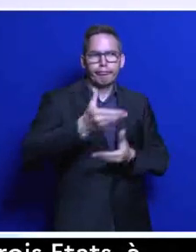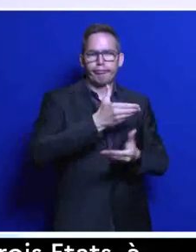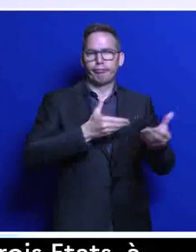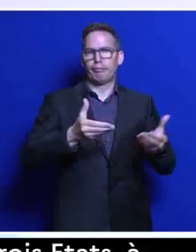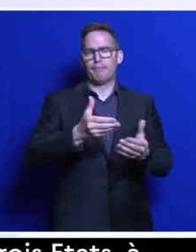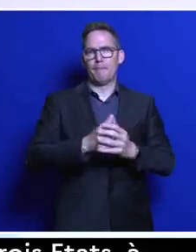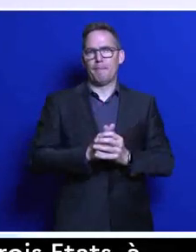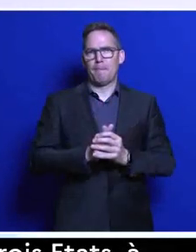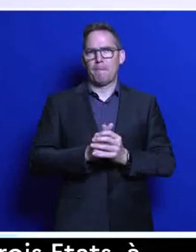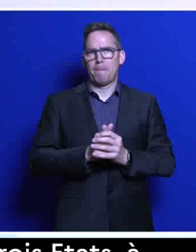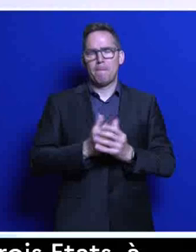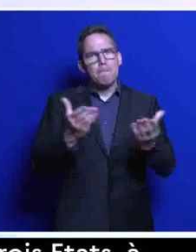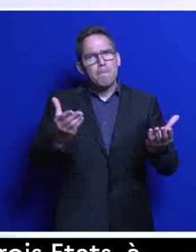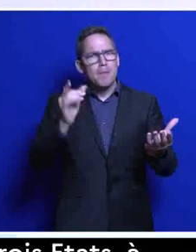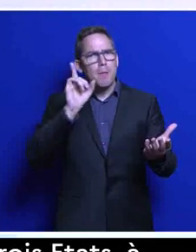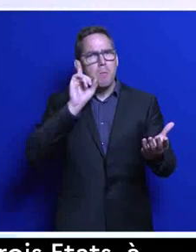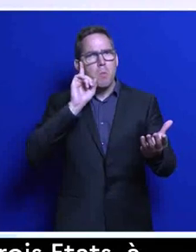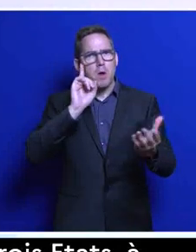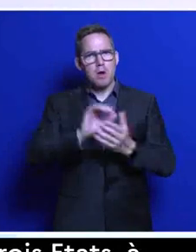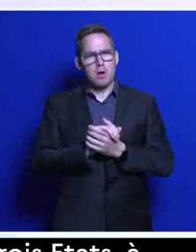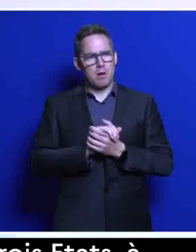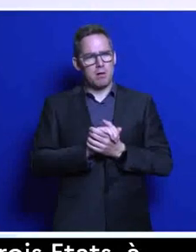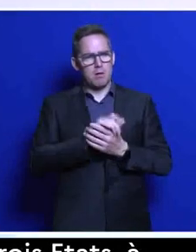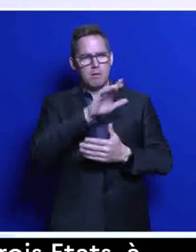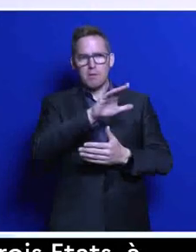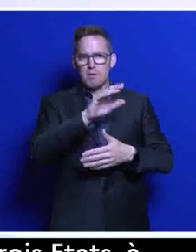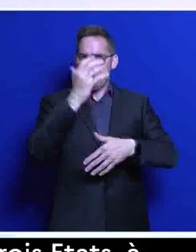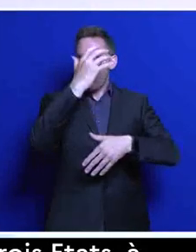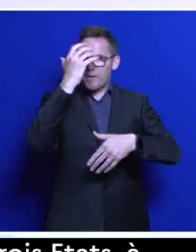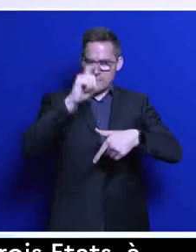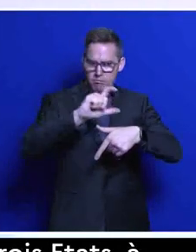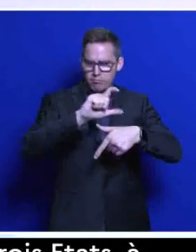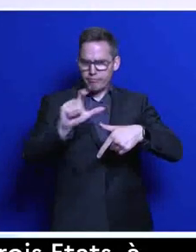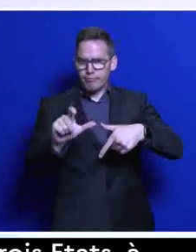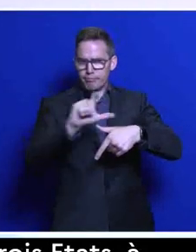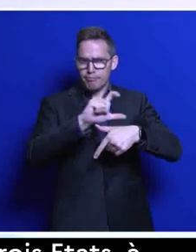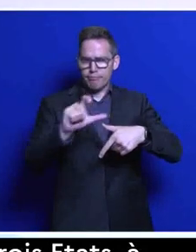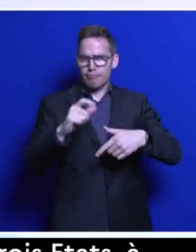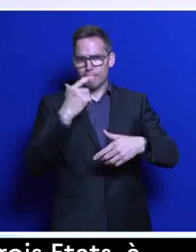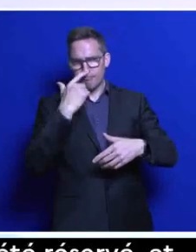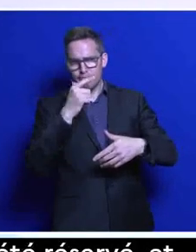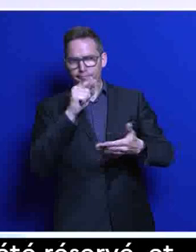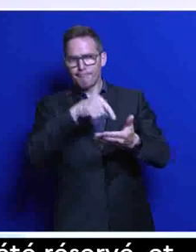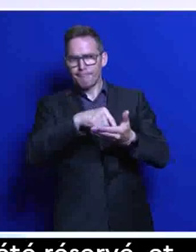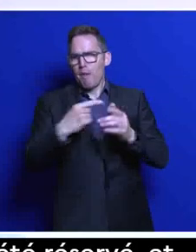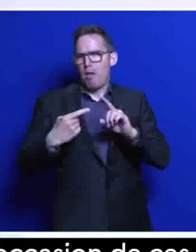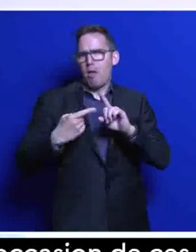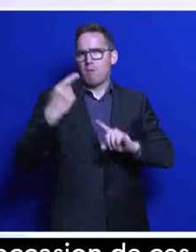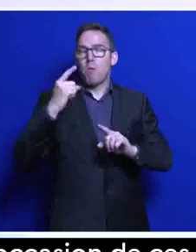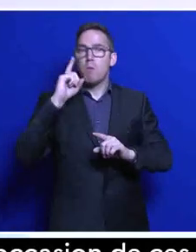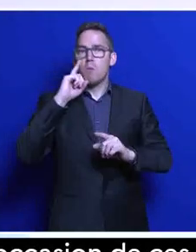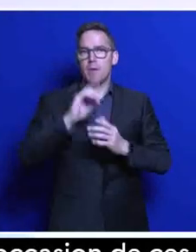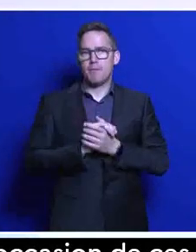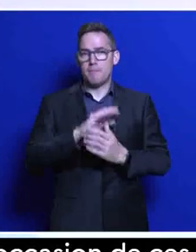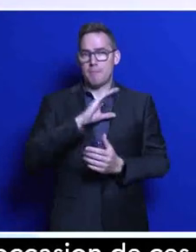Pourquoi est-ce que les États du Golfe sont, à nos yeux, des États décisifs ? Tout simplement parce que l'Arabie Saoudite,